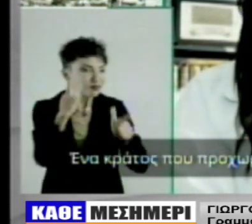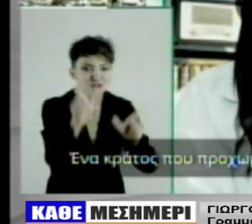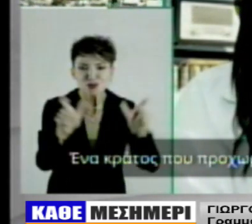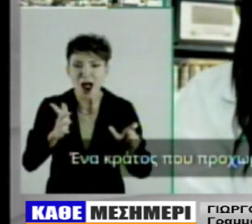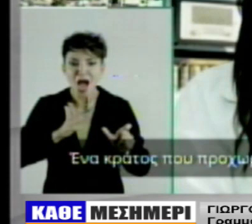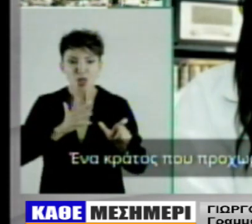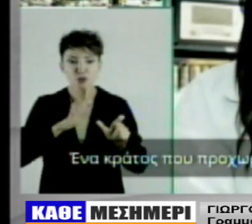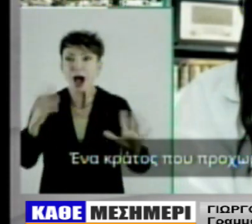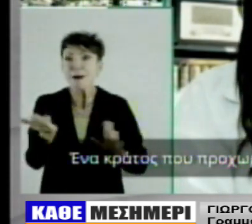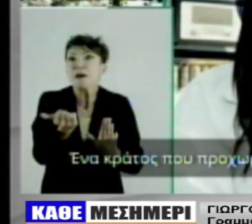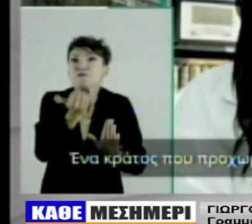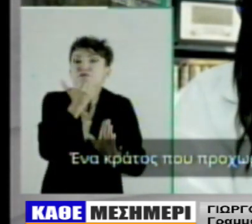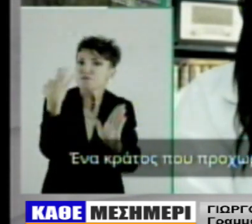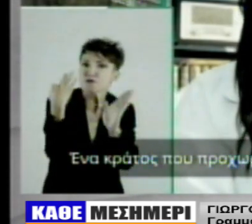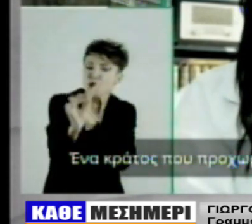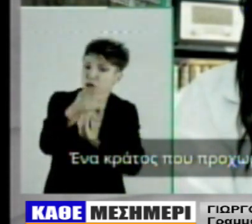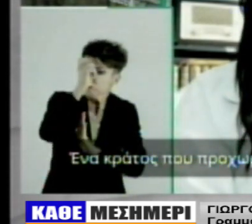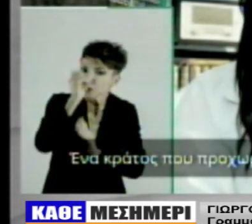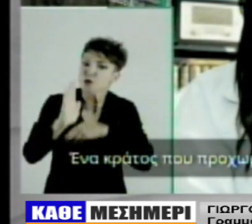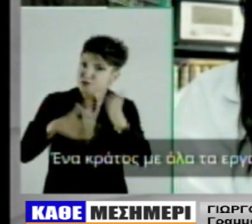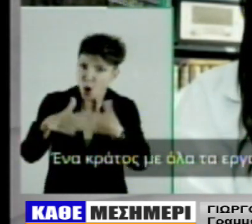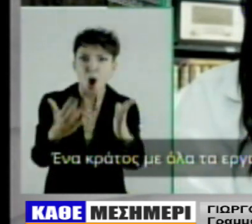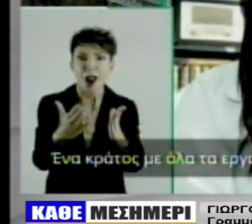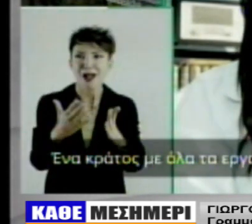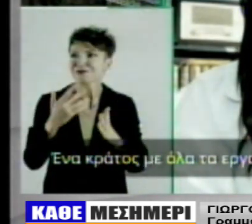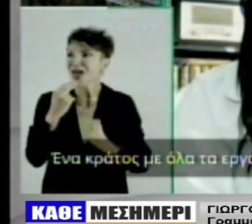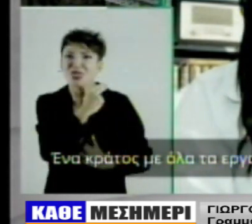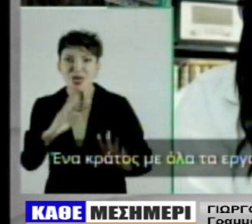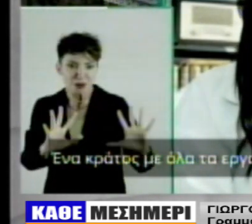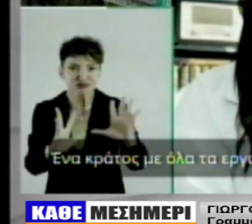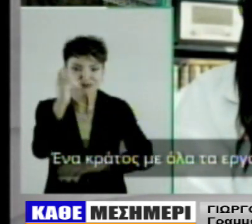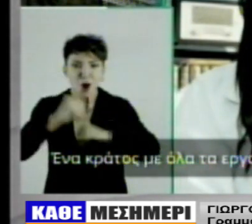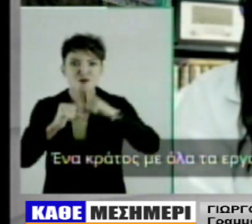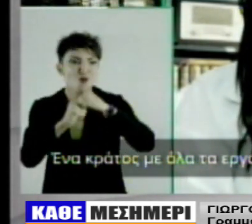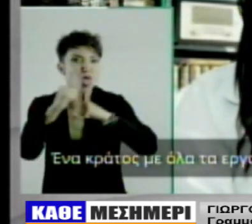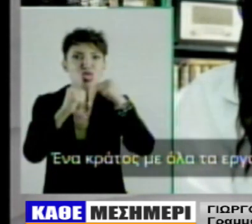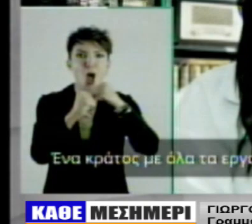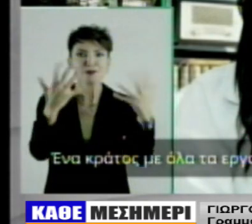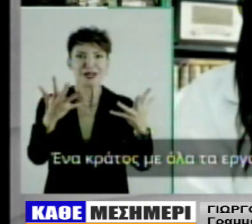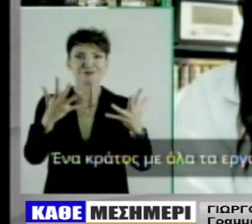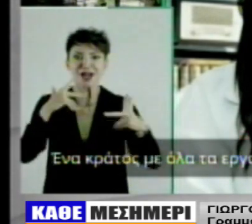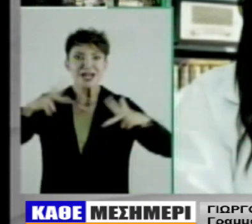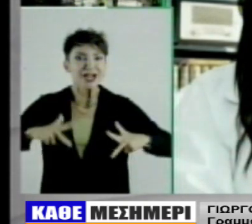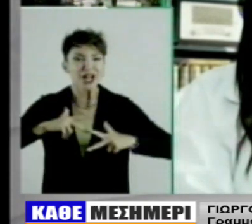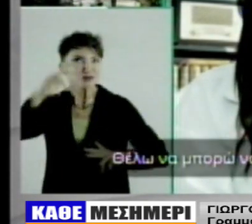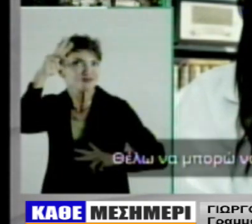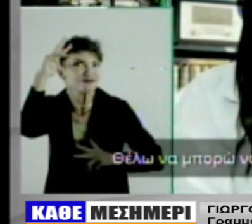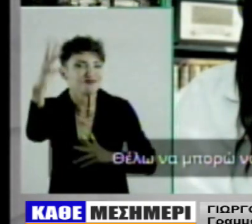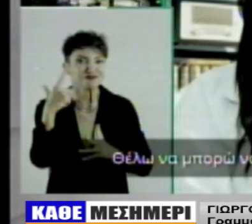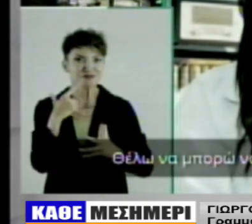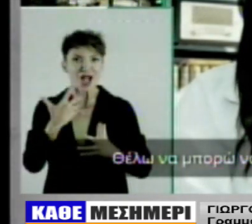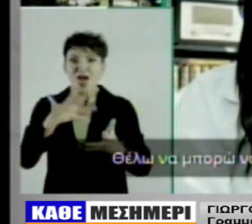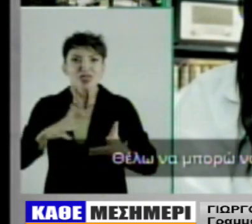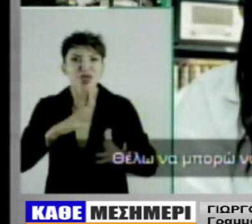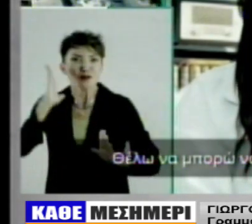καθημερινότητας που αντιμετωπίζει η ελληνική κοινωνία. Γιατί νομίζω ότι πέρα από το διακύμμα των ευρωκλογών που μπορώ να σας πω αν θέλετε